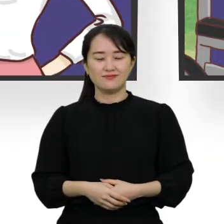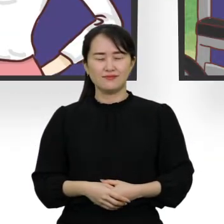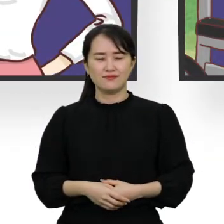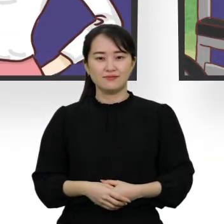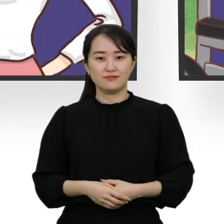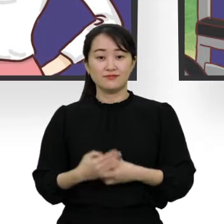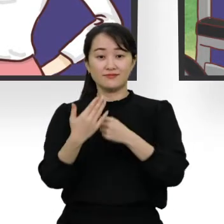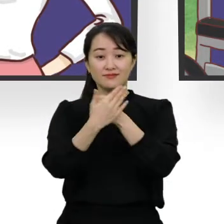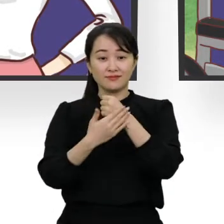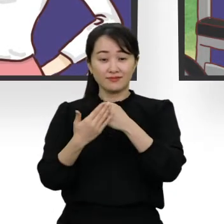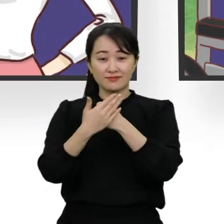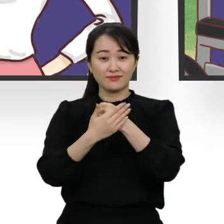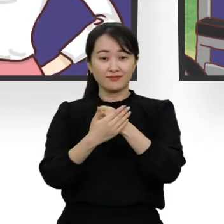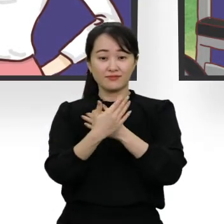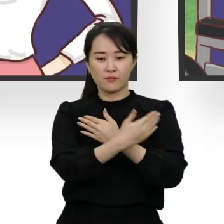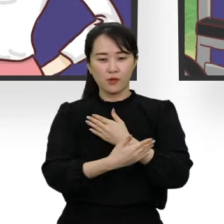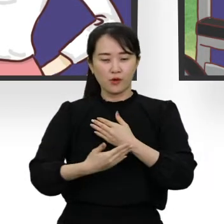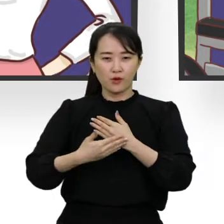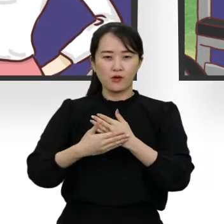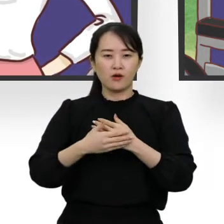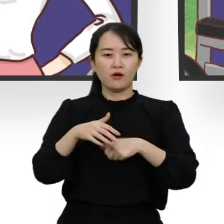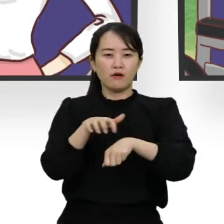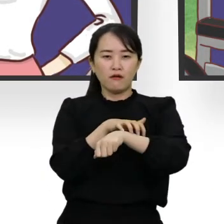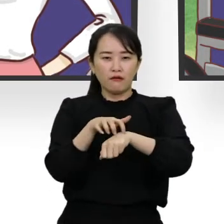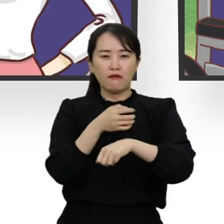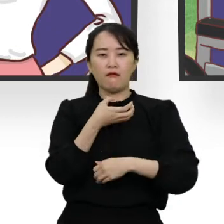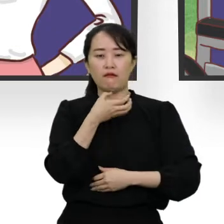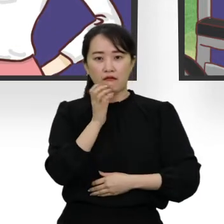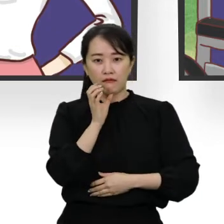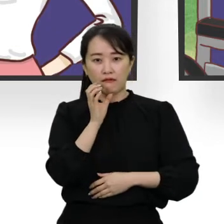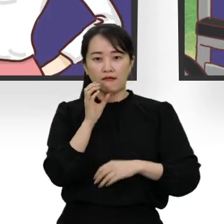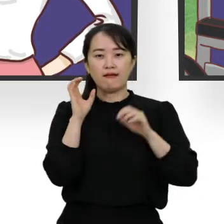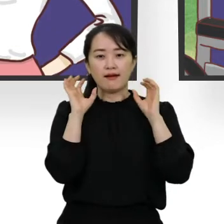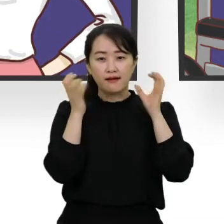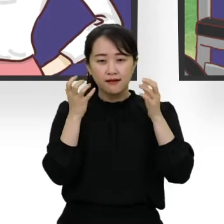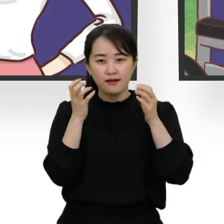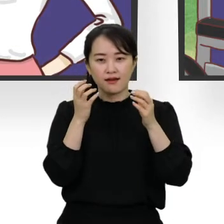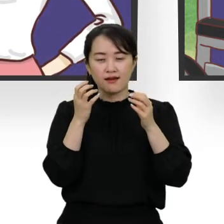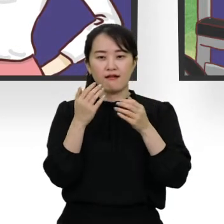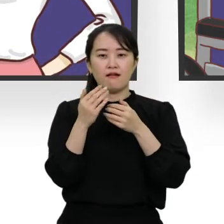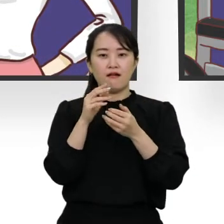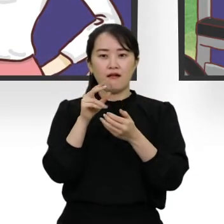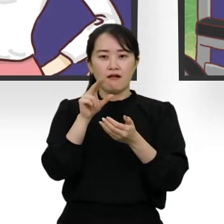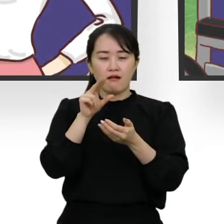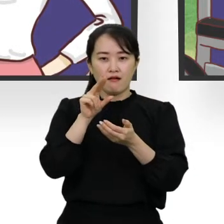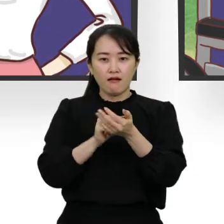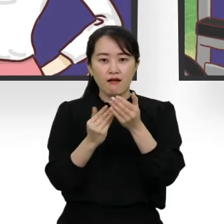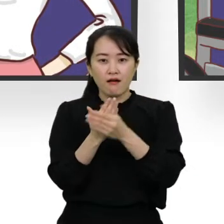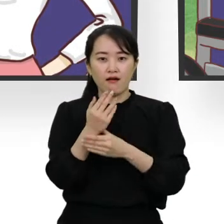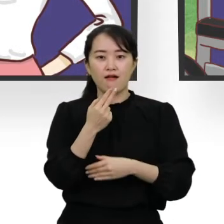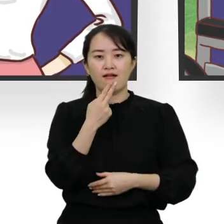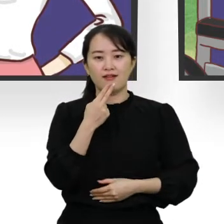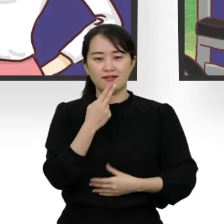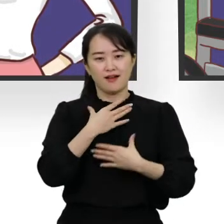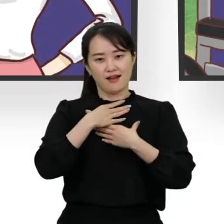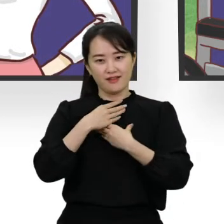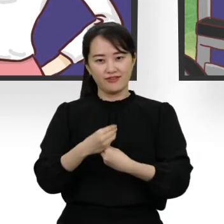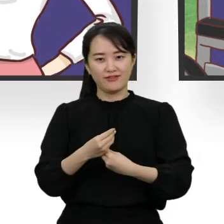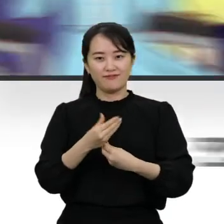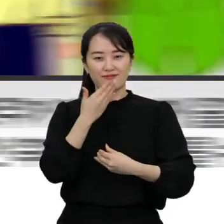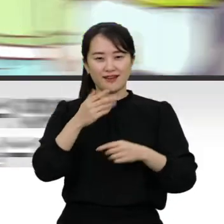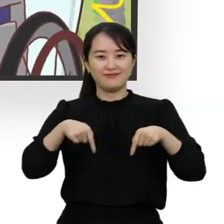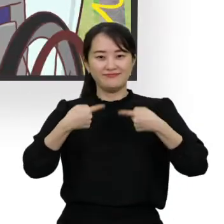덕분에 거동이 불편한 노인이나 어린아이들도 사고 없이 안전하게 축제를 즐길 수 있게 됐습니다.